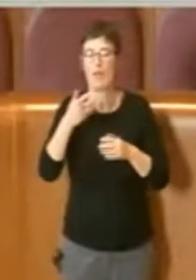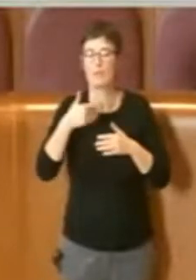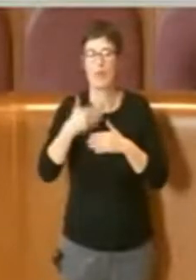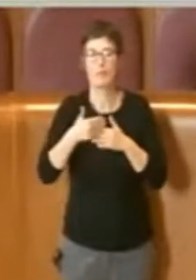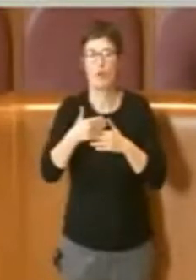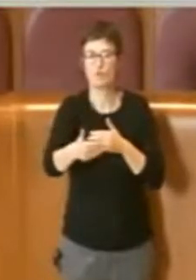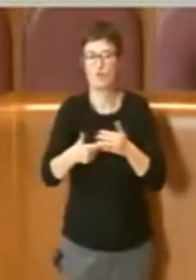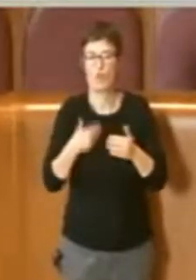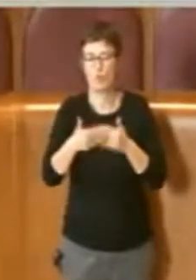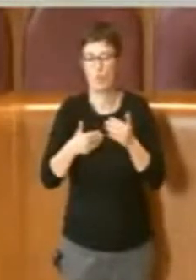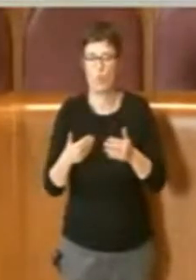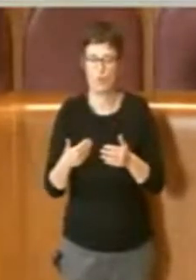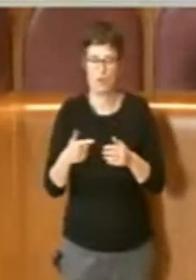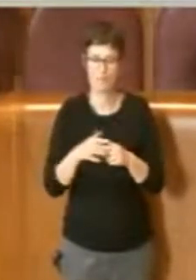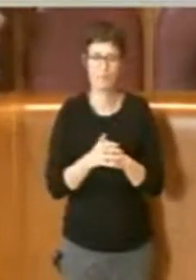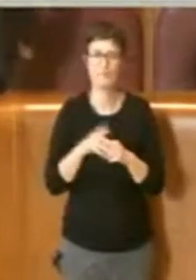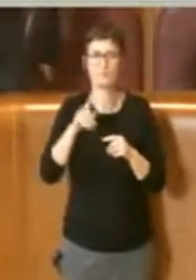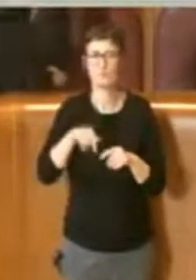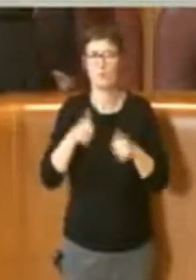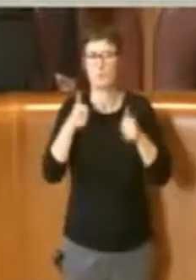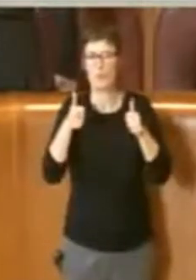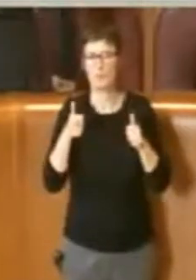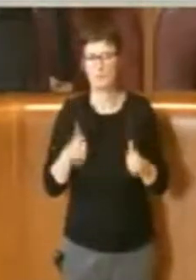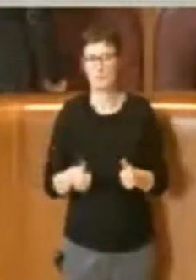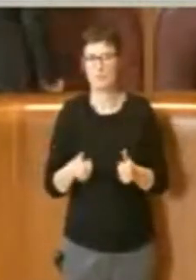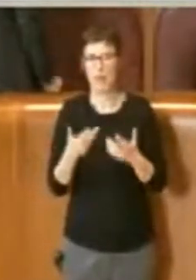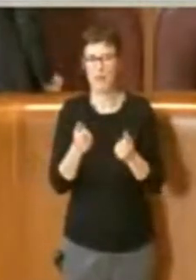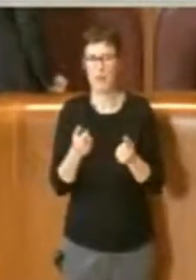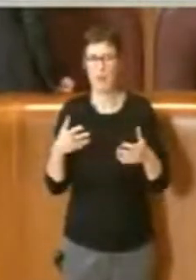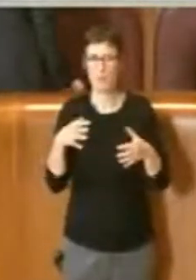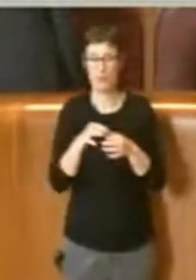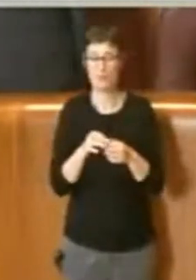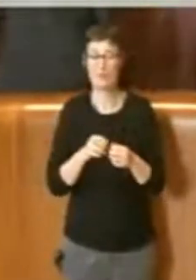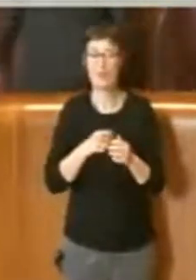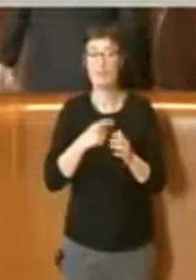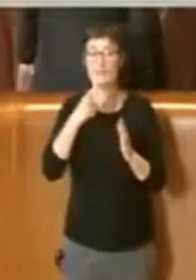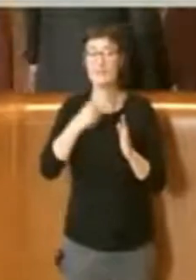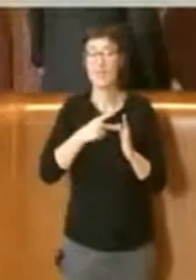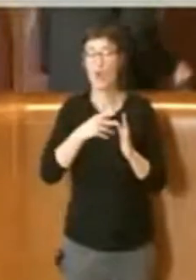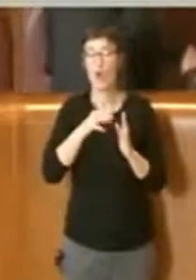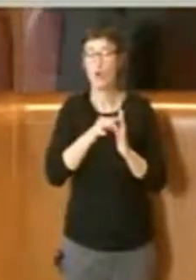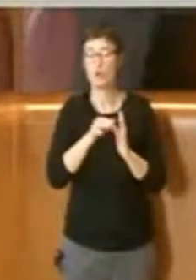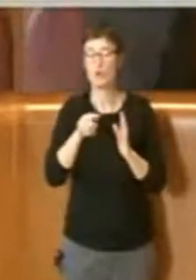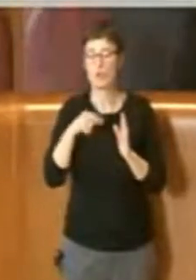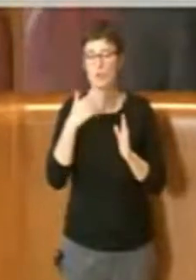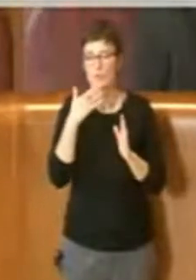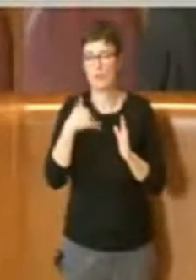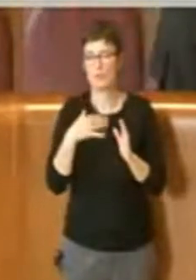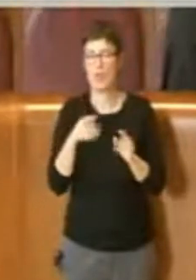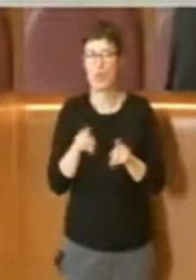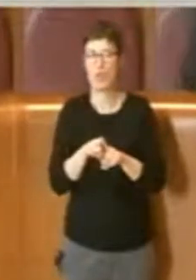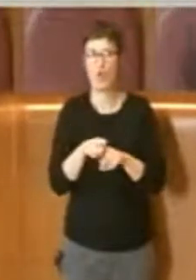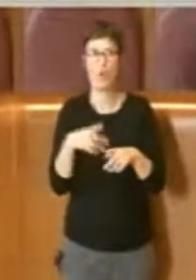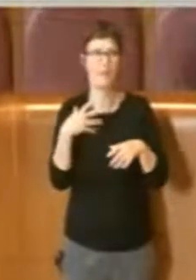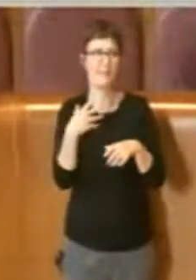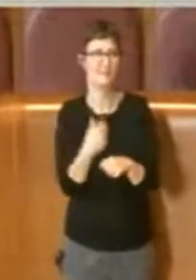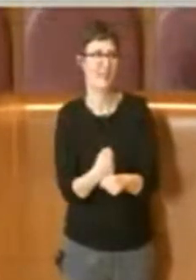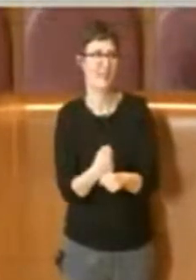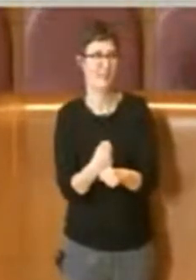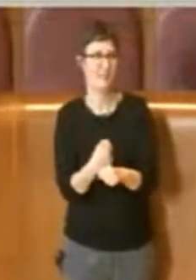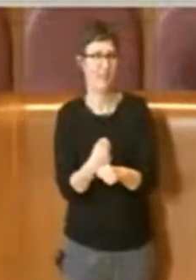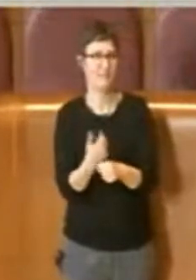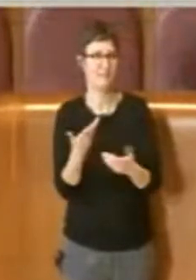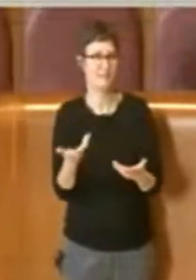previsti subambiti attuativi. Il secondo, che credo sia un po' la sintesi concettuale di tutte le